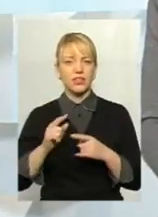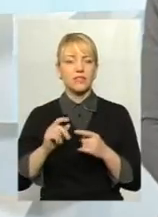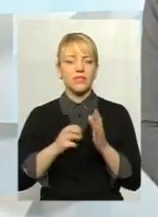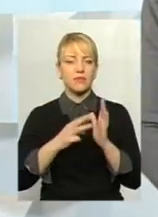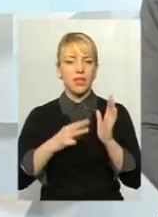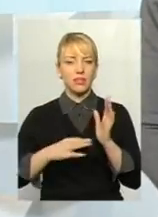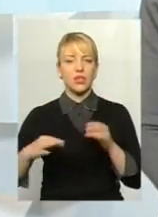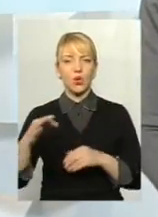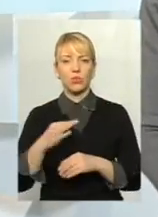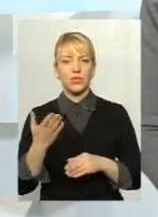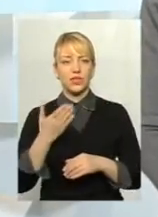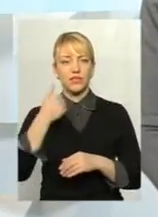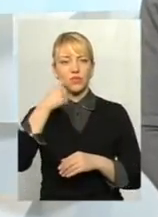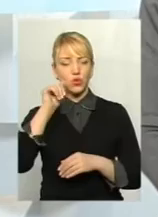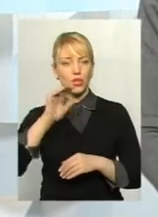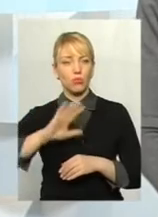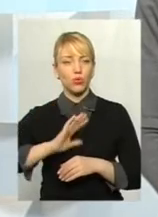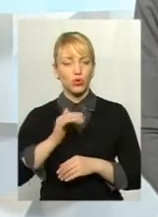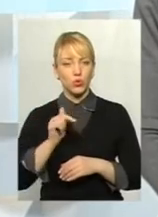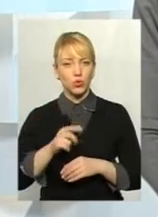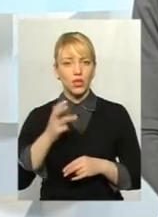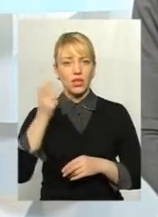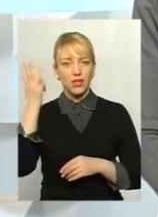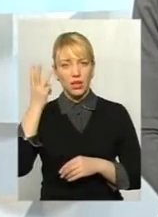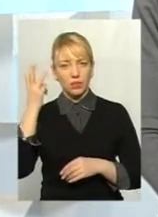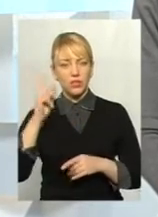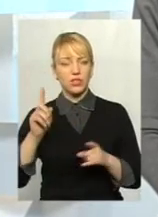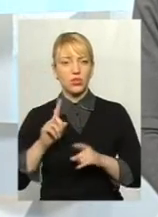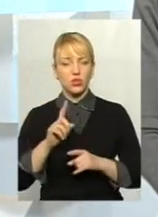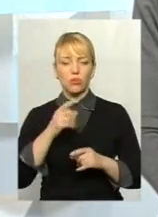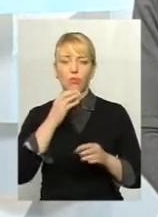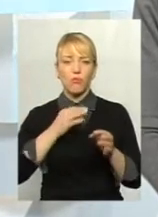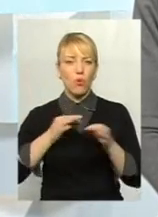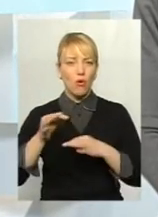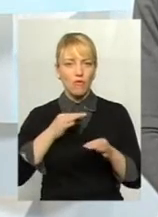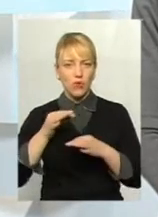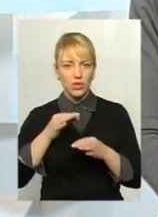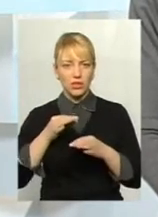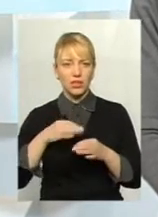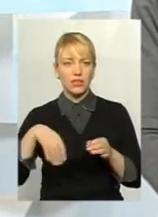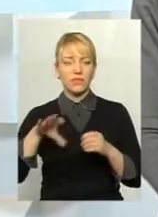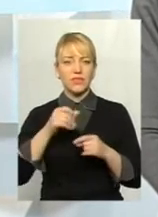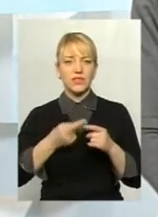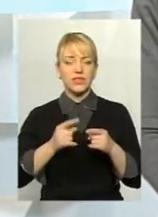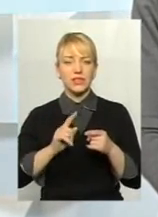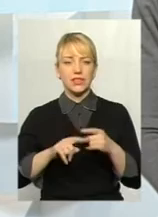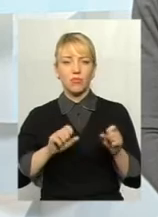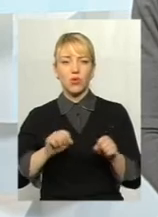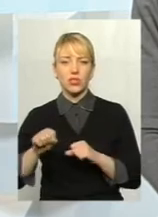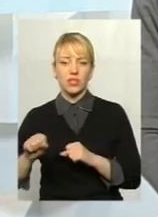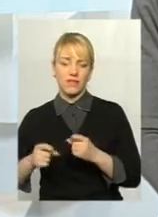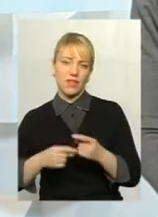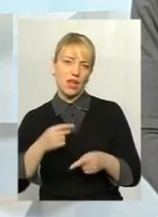які вчора були тут, на Хмельниччині, аби проговорити всі ті можливі